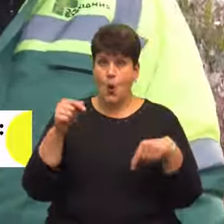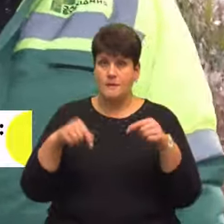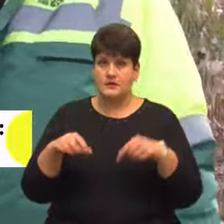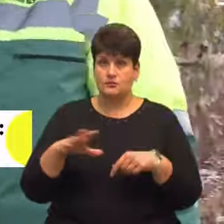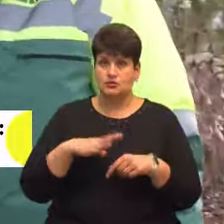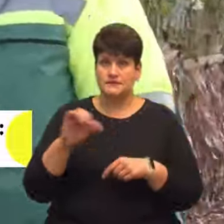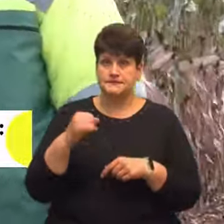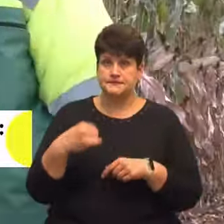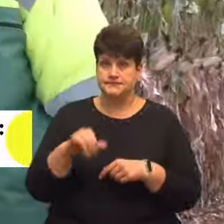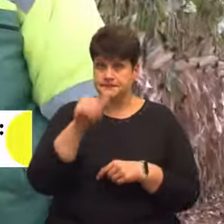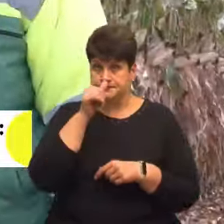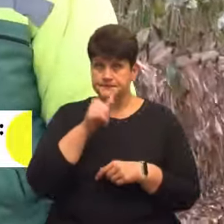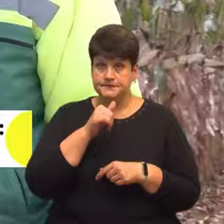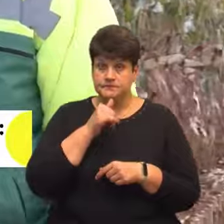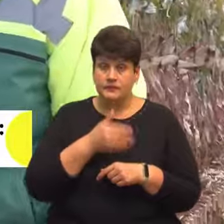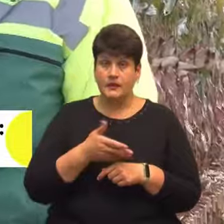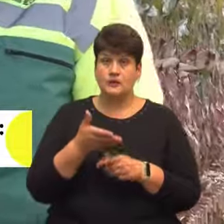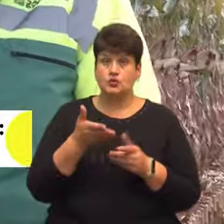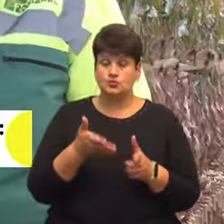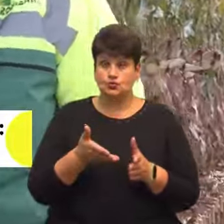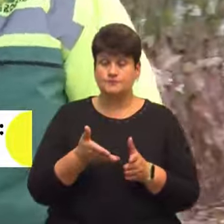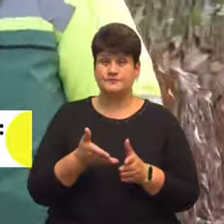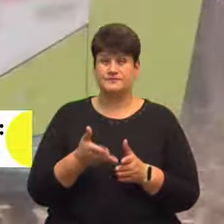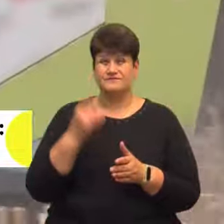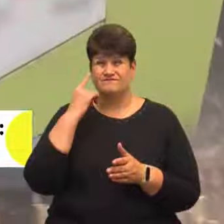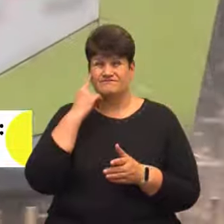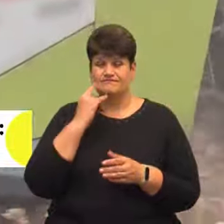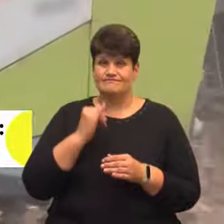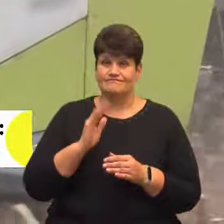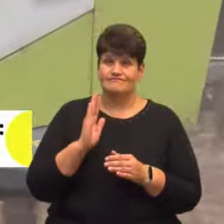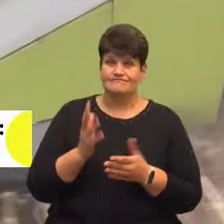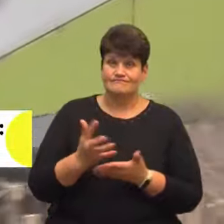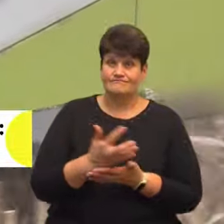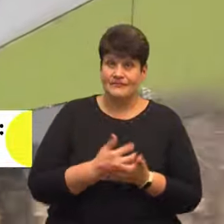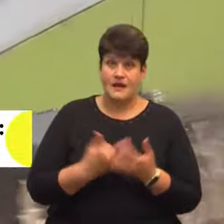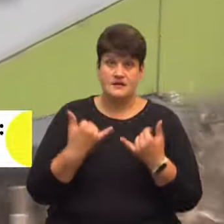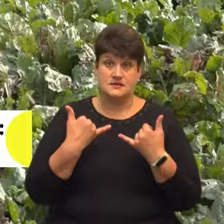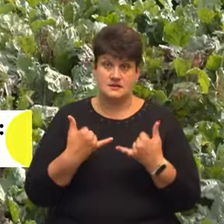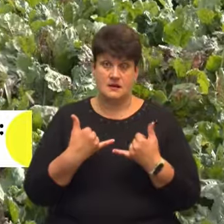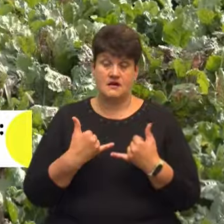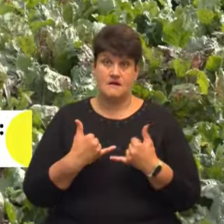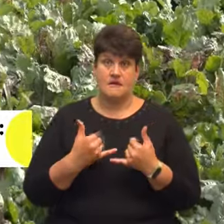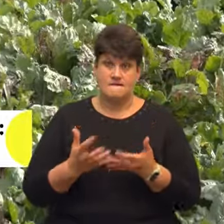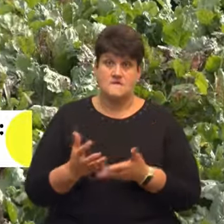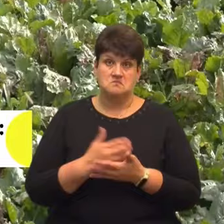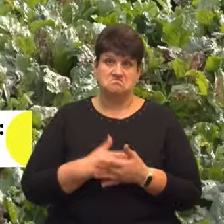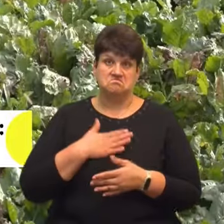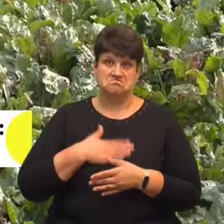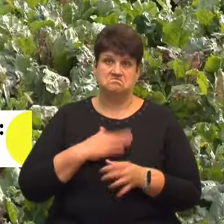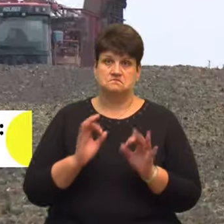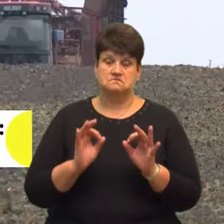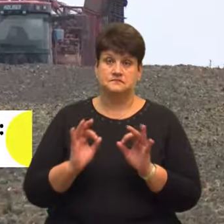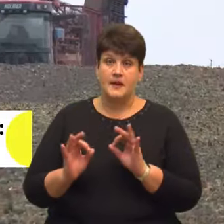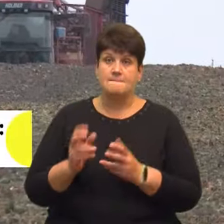серпень місяць. Того прогнози були не дуже оптимістичні, але зараз врожайність нас задовільняє. Підприємства також